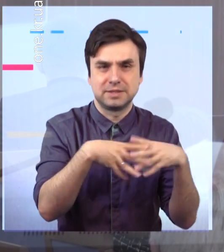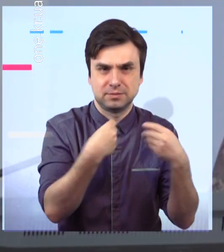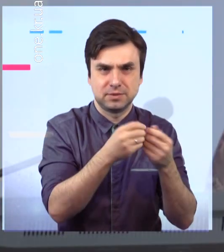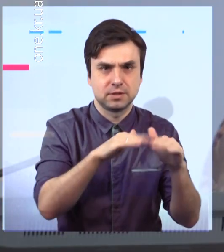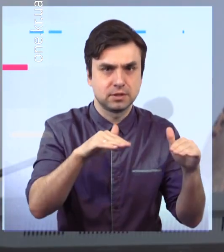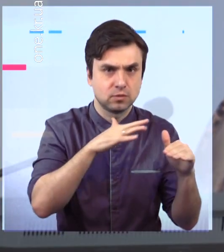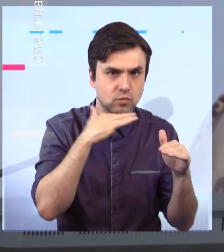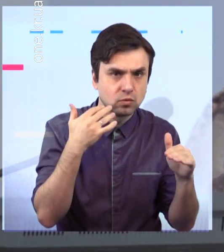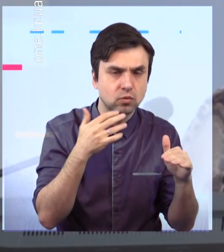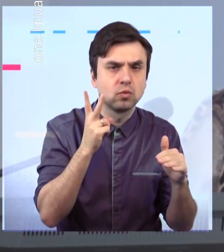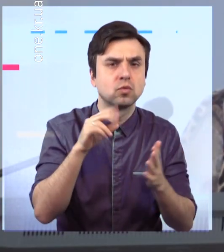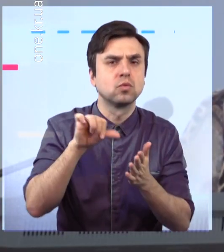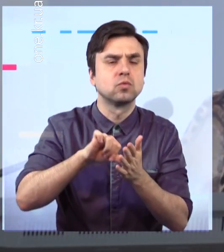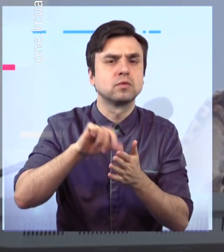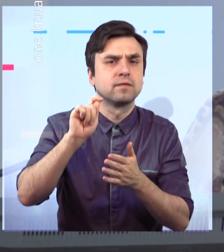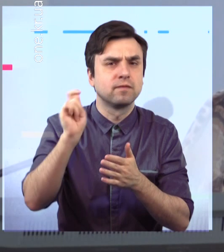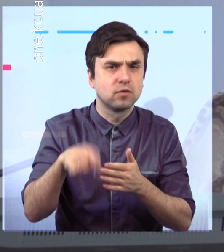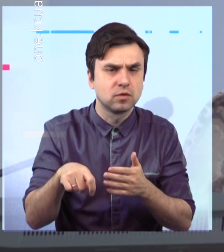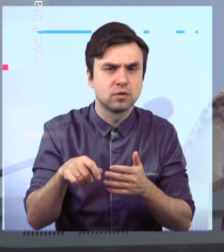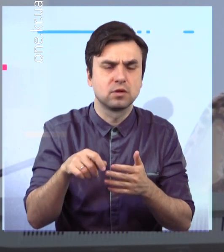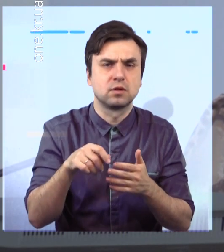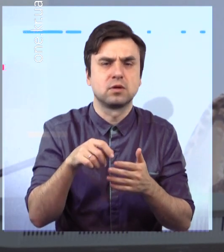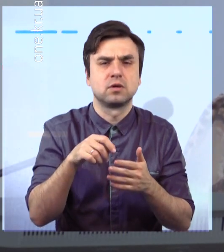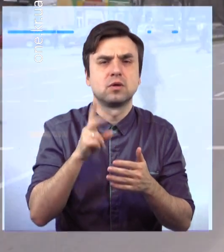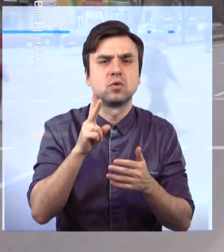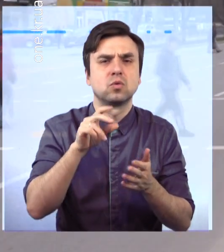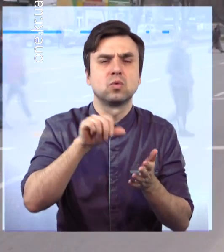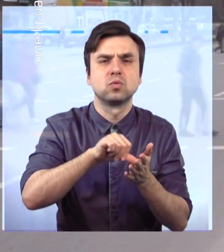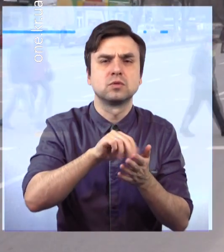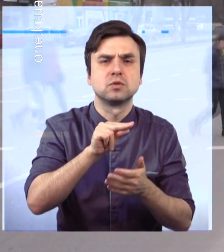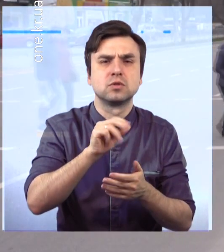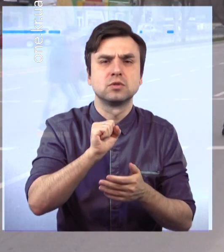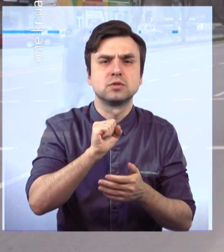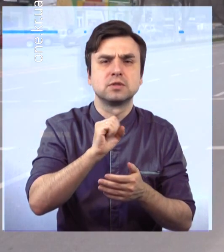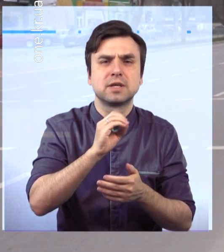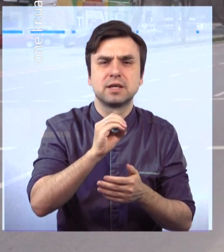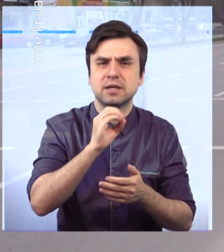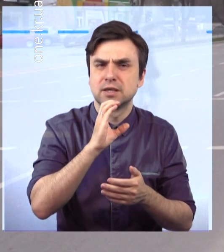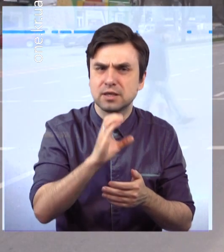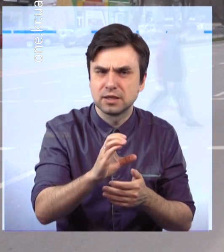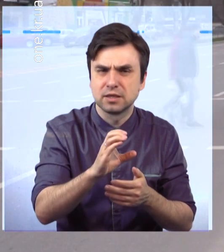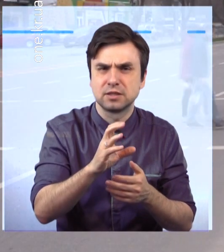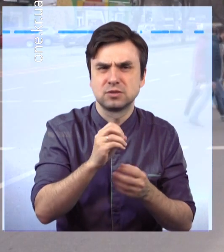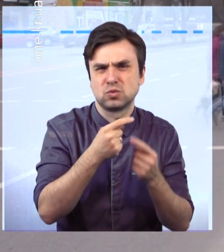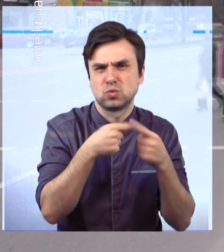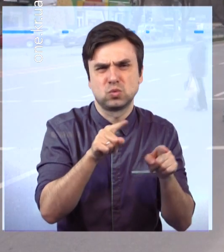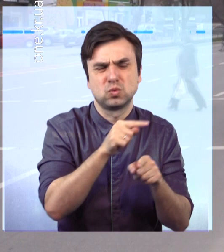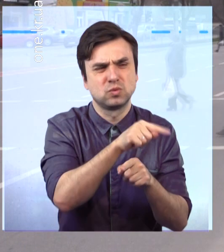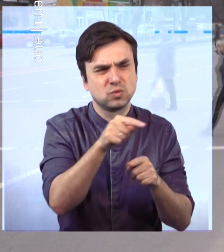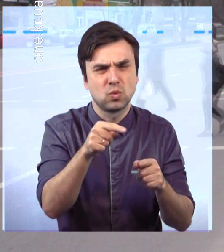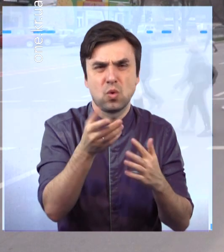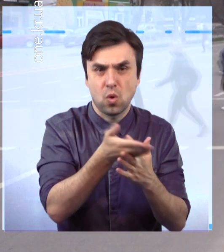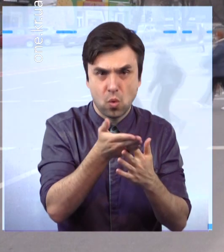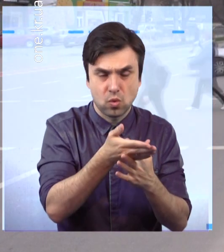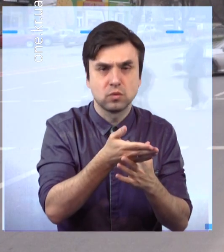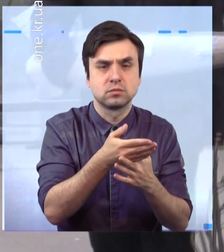сході країни, афганцям, ліквідаторам аварій на ЧАЕС та іншим категоріям громадян. Окрім цього, вони передбачають виплату часткової